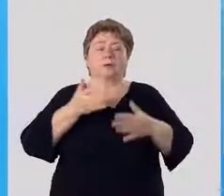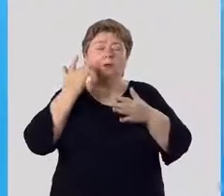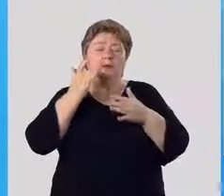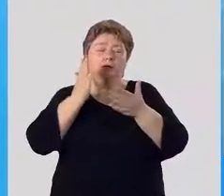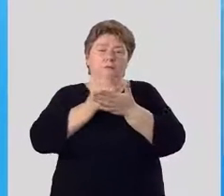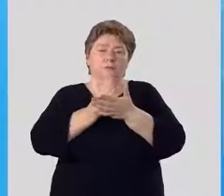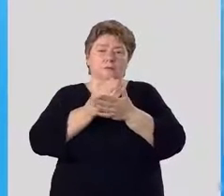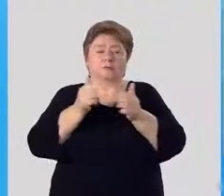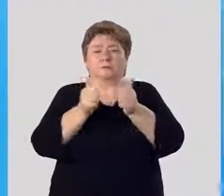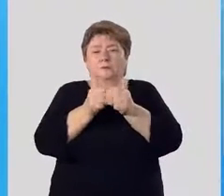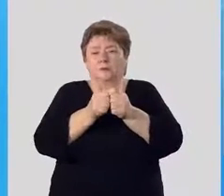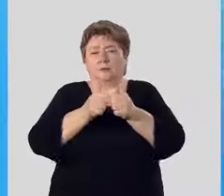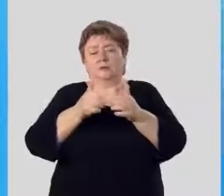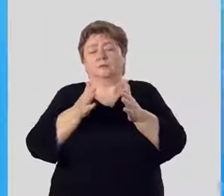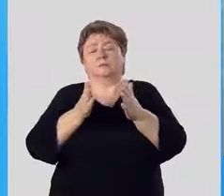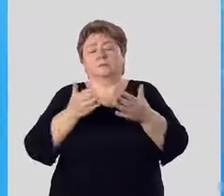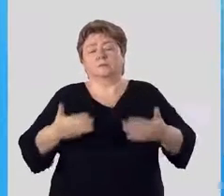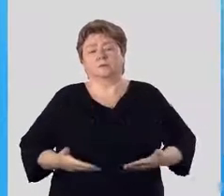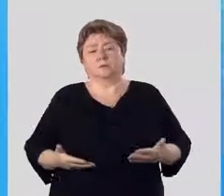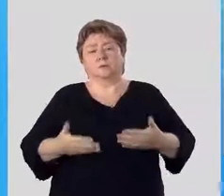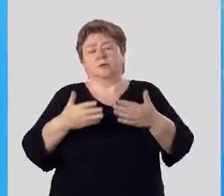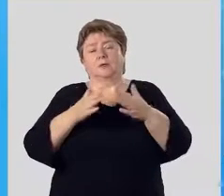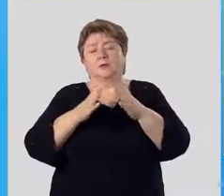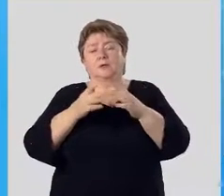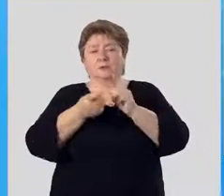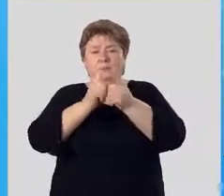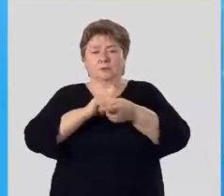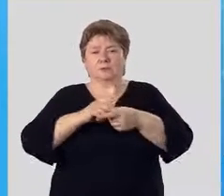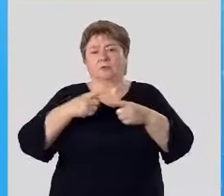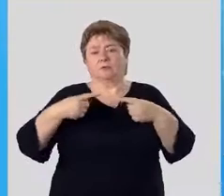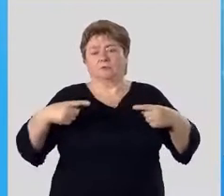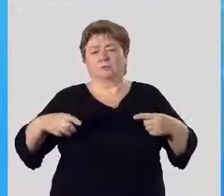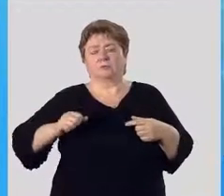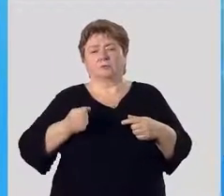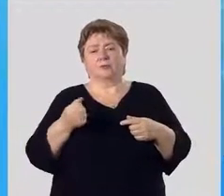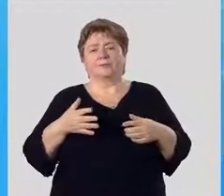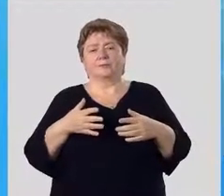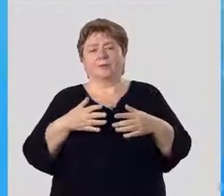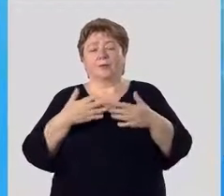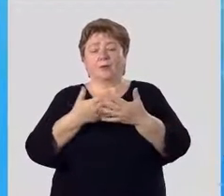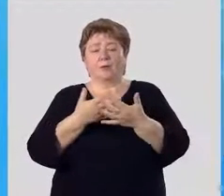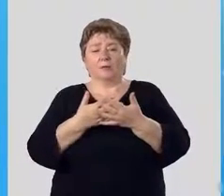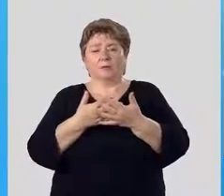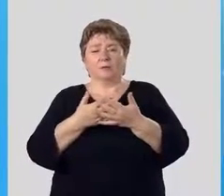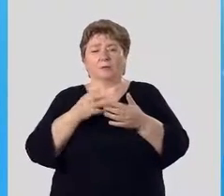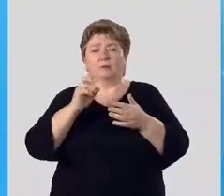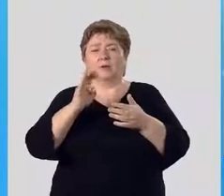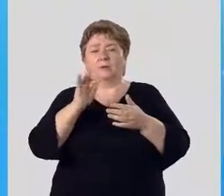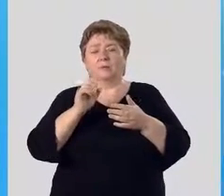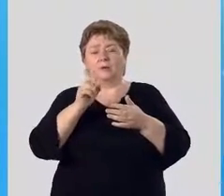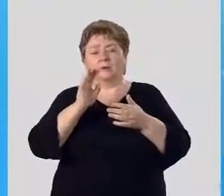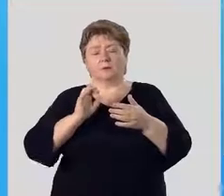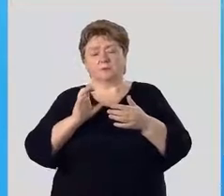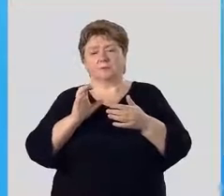существующих бок о бок и сменяющих друг друга. Например, барбарис.